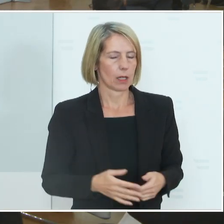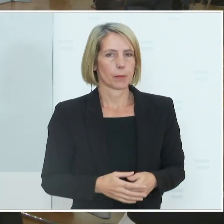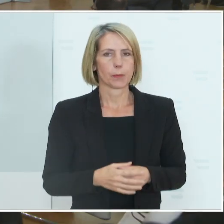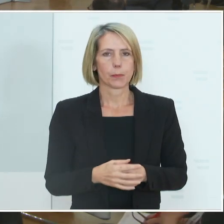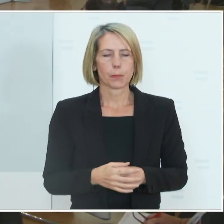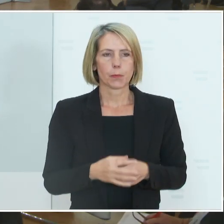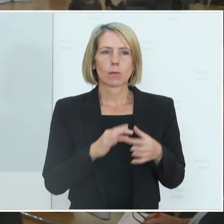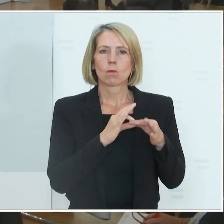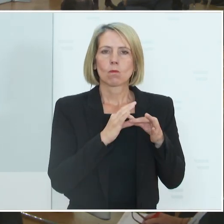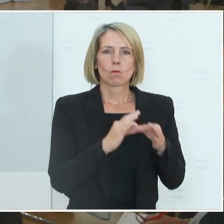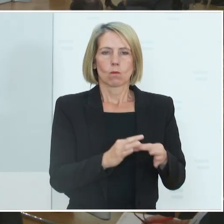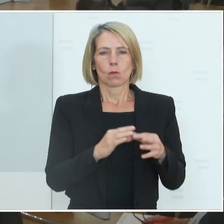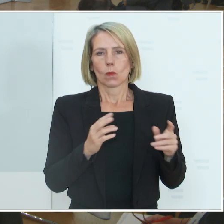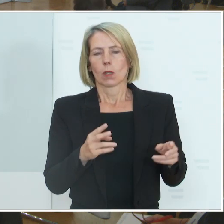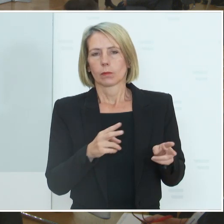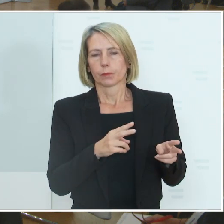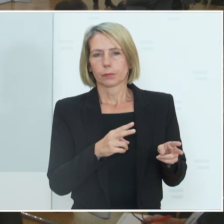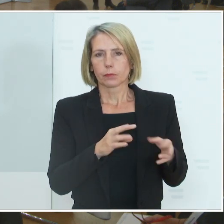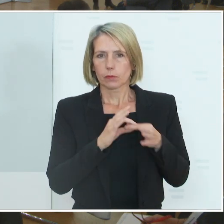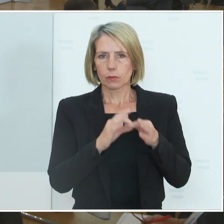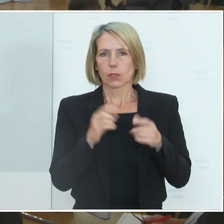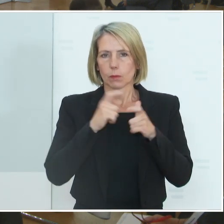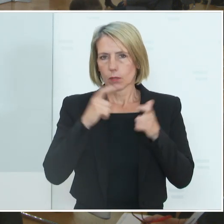Bezüglich Masken haben wir versucht, eine